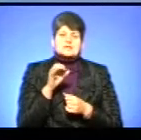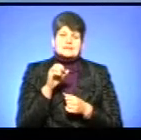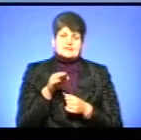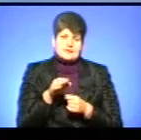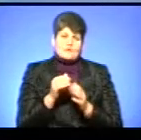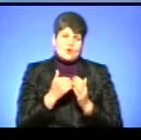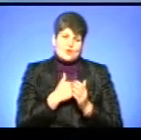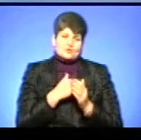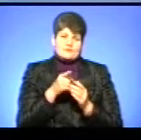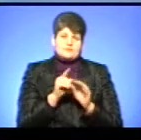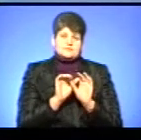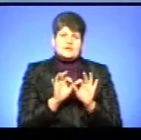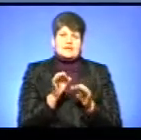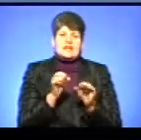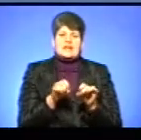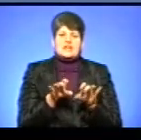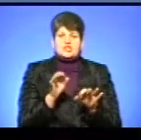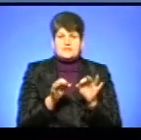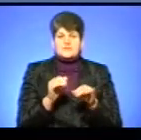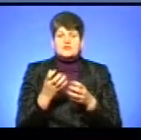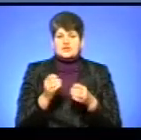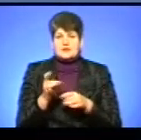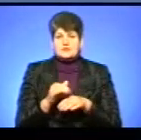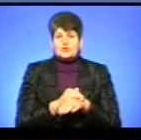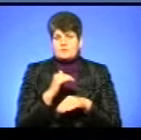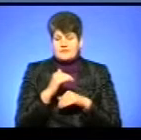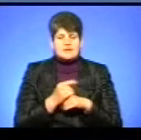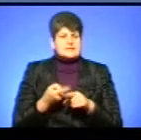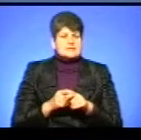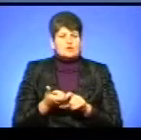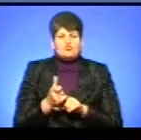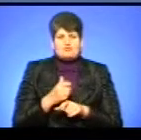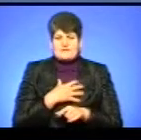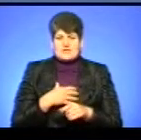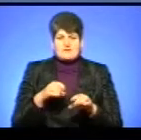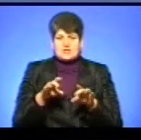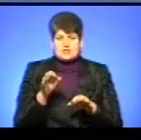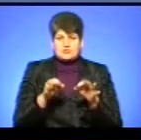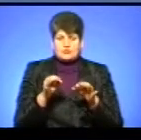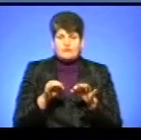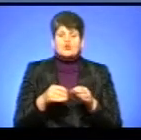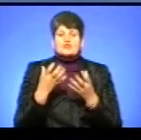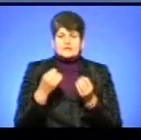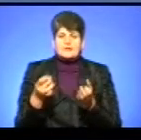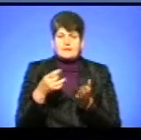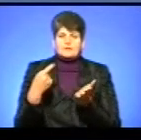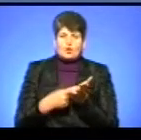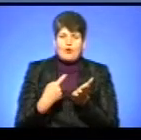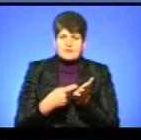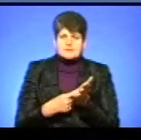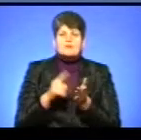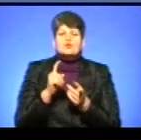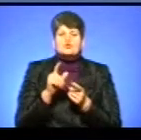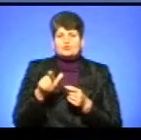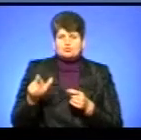ви прокоментували рішення суду. Ще раз добрий вечір. Це надзвичайно важливе рішення суду, тому що воно вчергово доказало те, що громадяни будуть